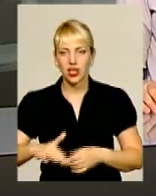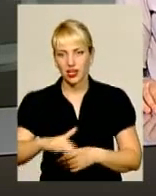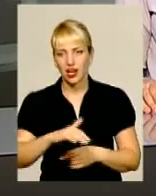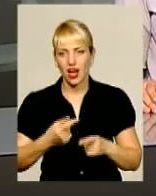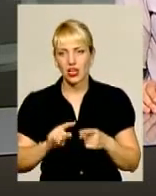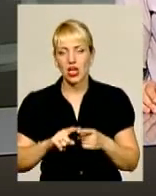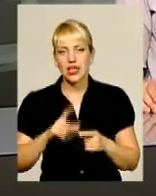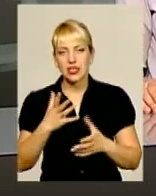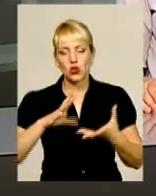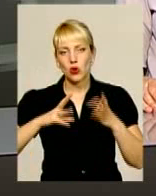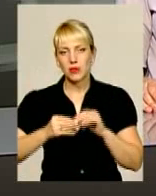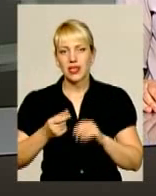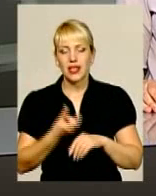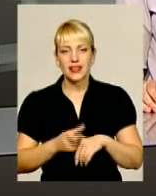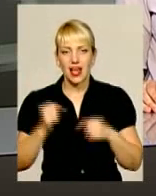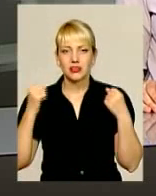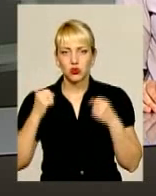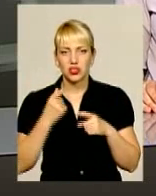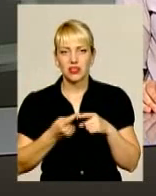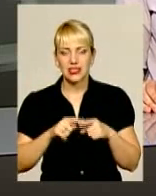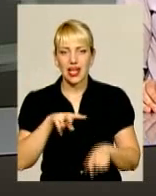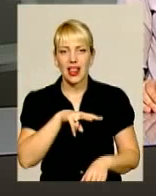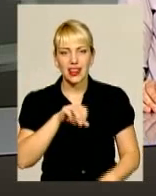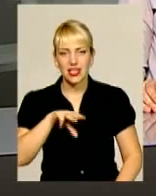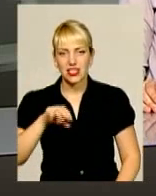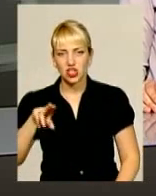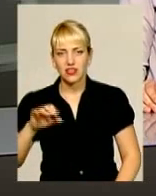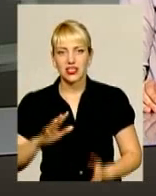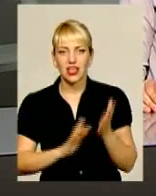найспортивніші лісівники працюють у Летичівському лісгоспі.